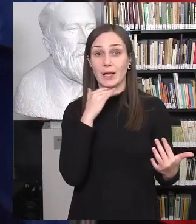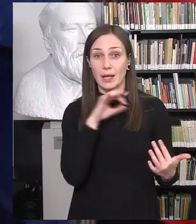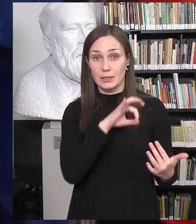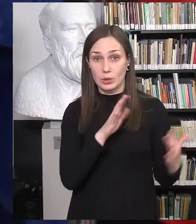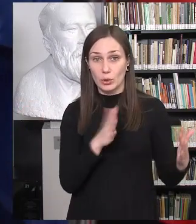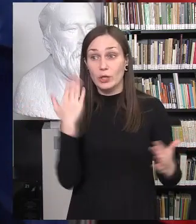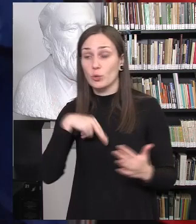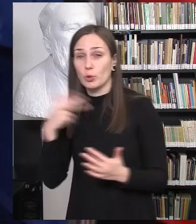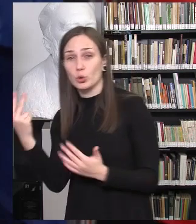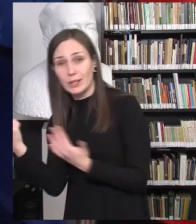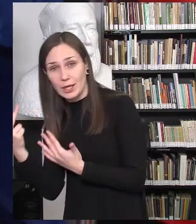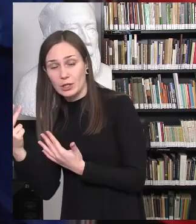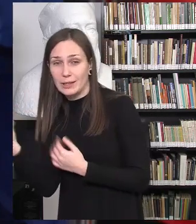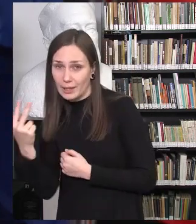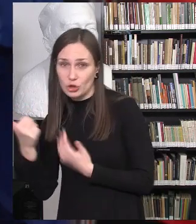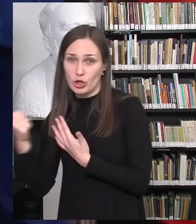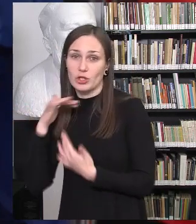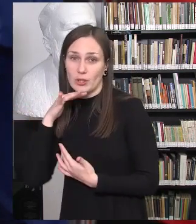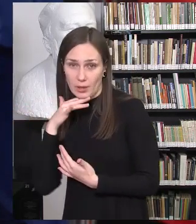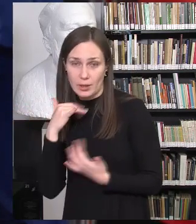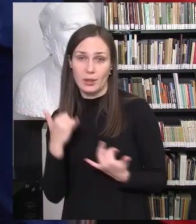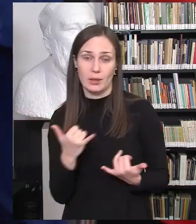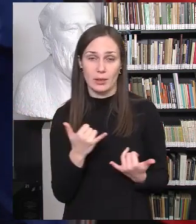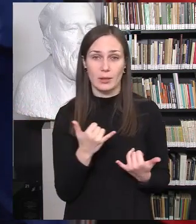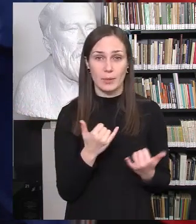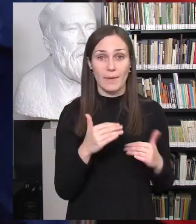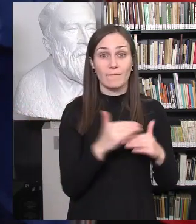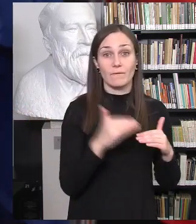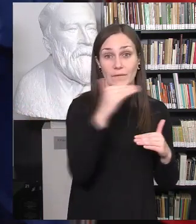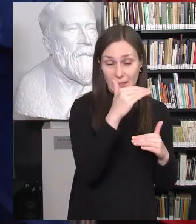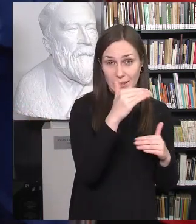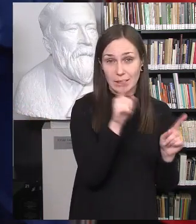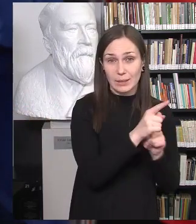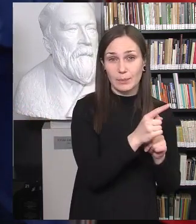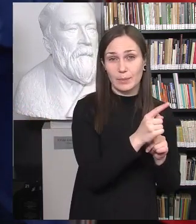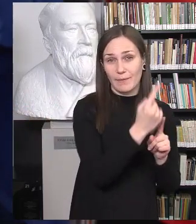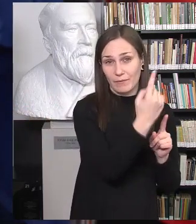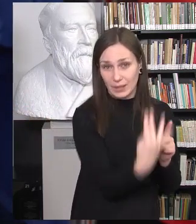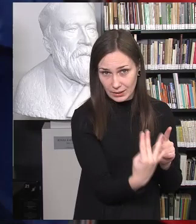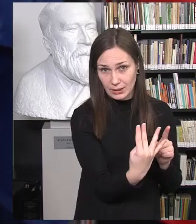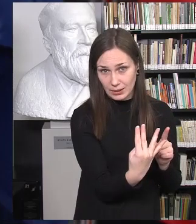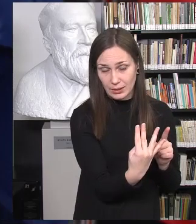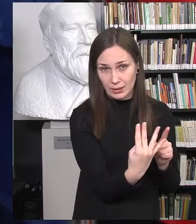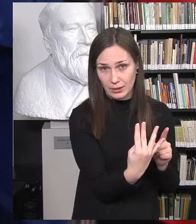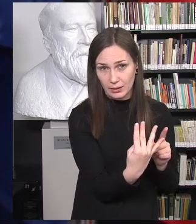kalbėjau apie trečiokus, šeštokus. Ir veresnėji taip pat ketvirtadalys